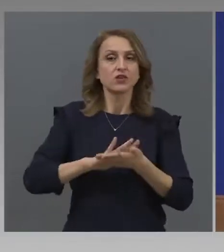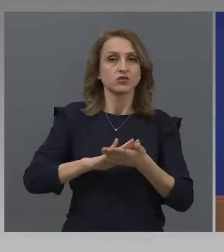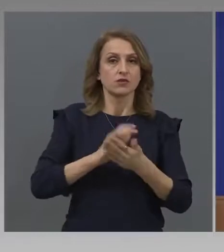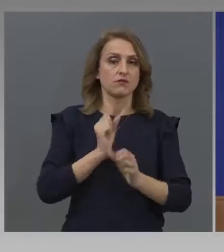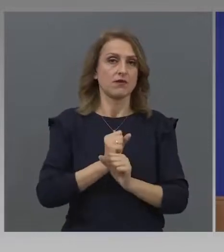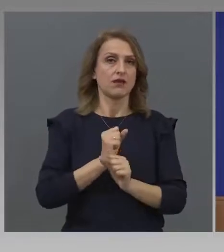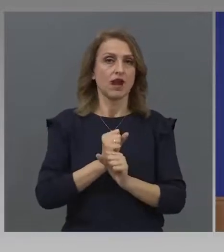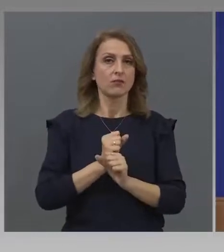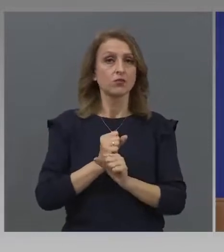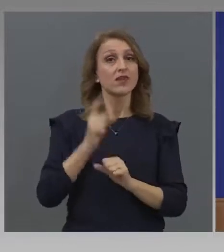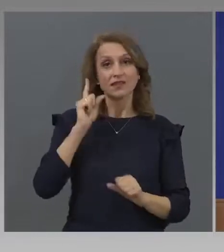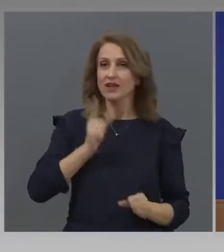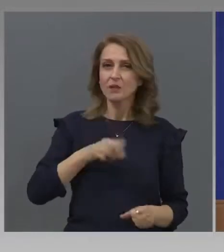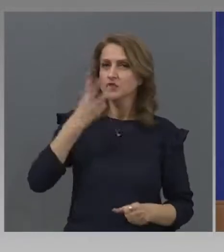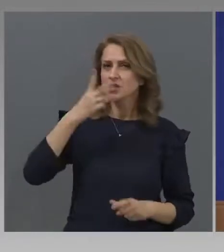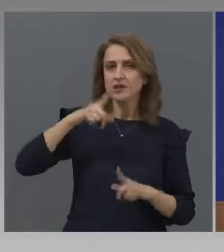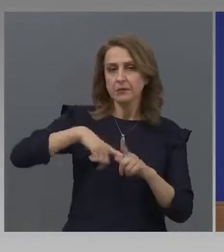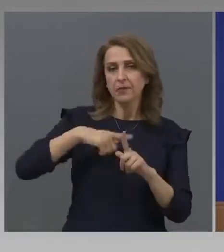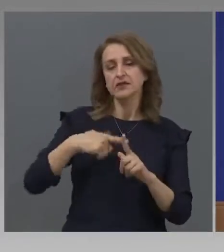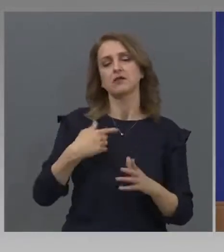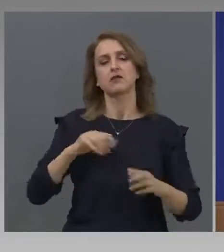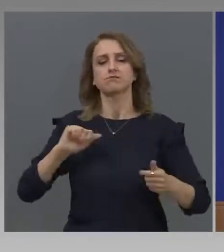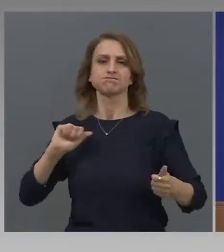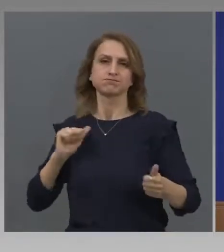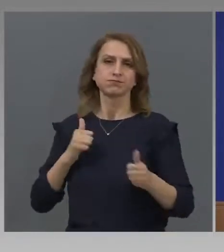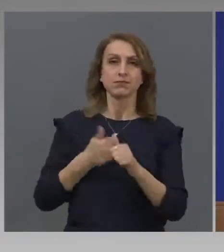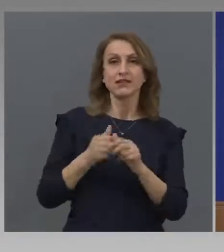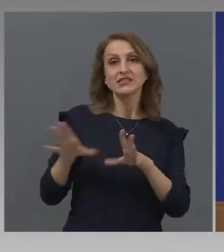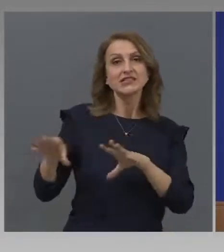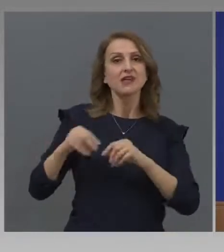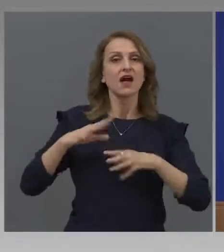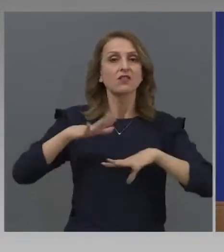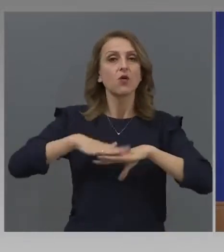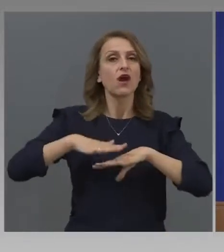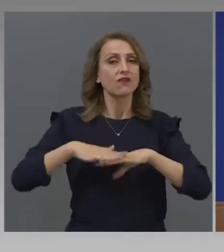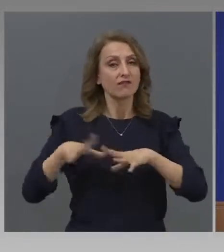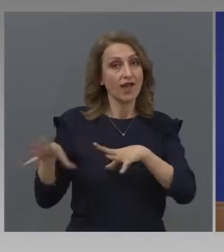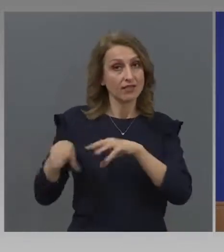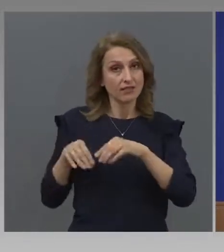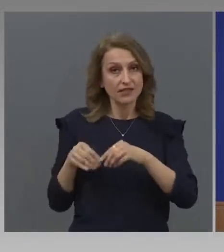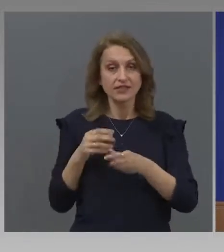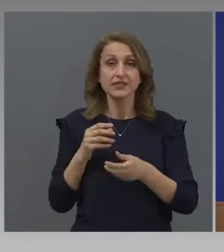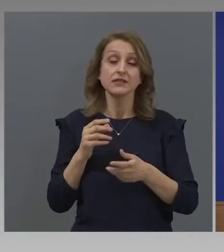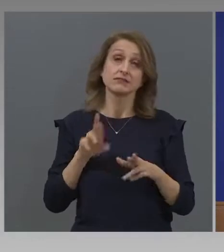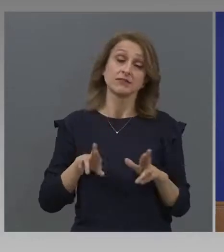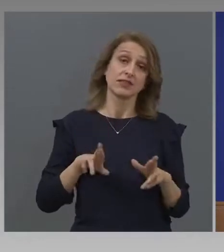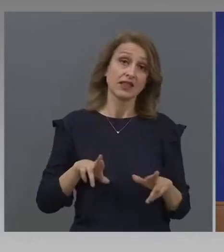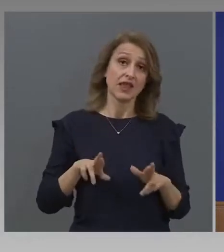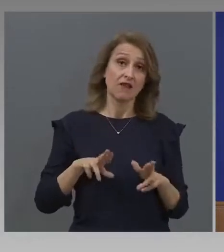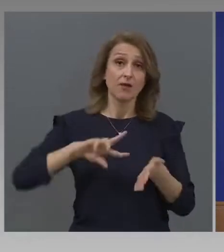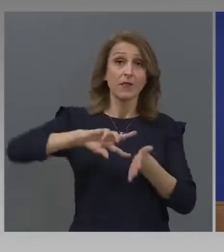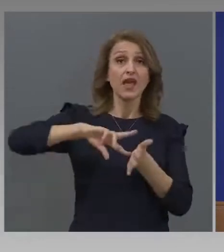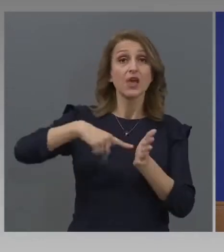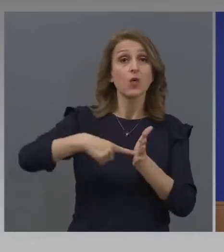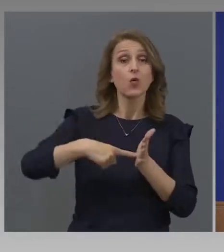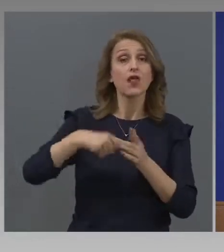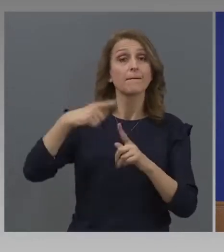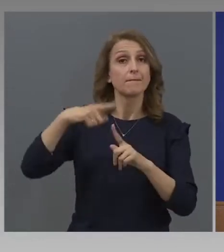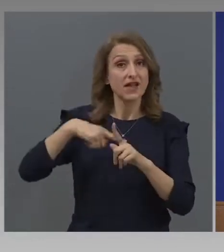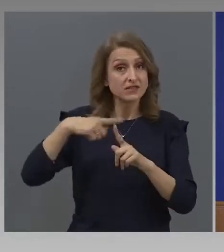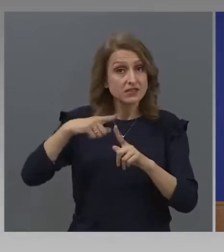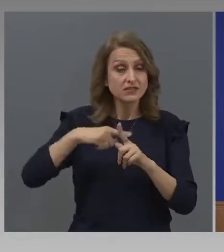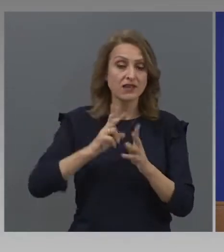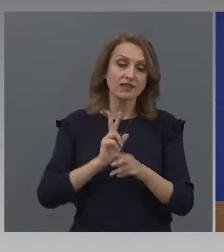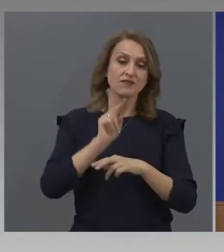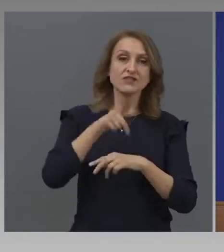което трябваше за три месеца да се свърши и заедно с Харватия се надяваме юли месец да влеземе в чекалната